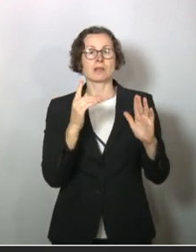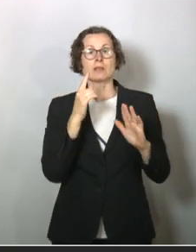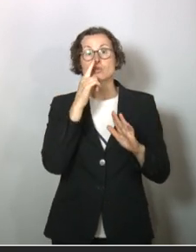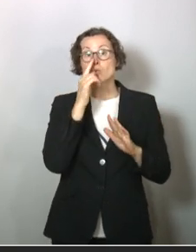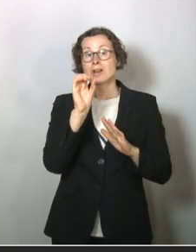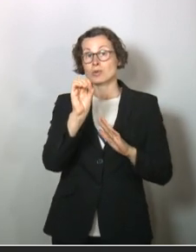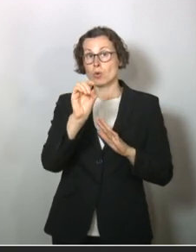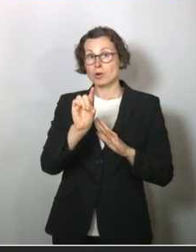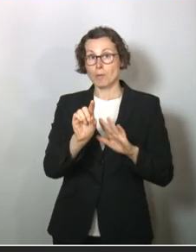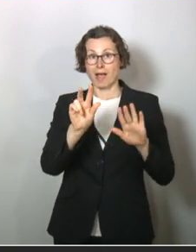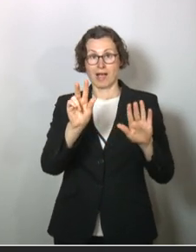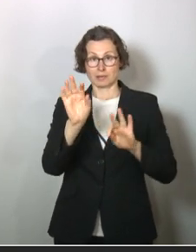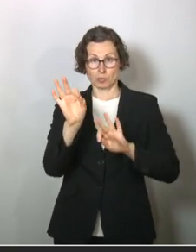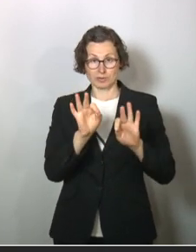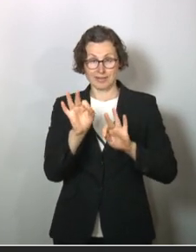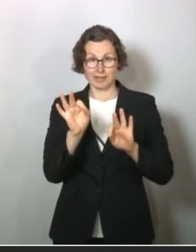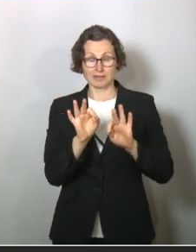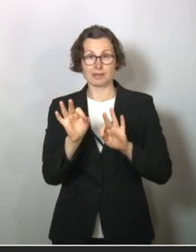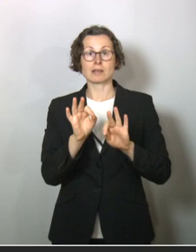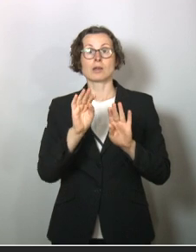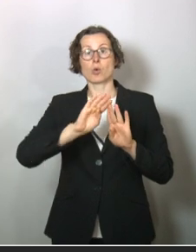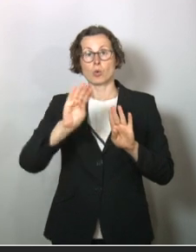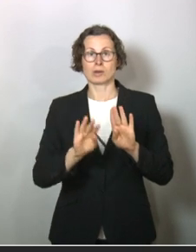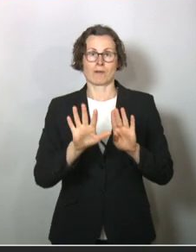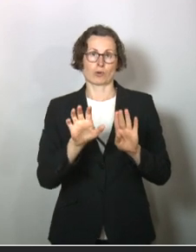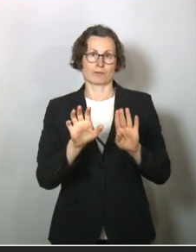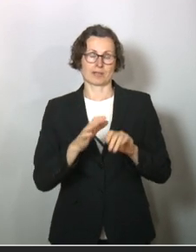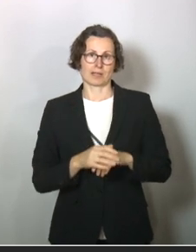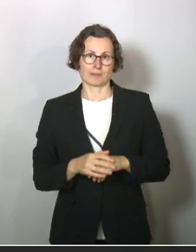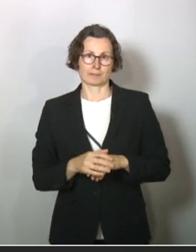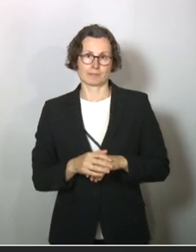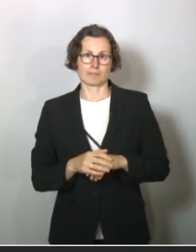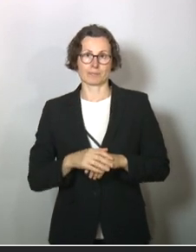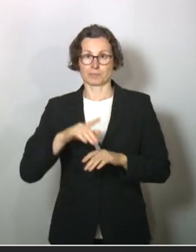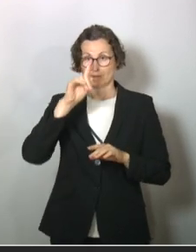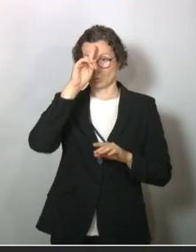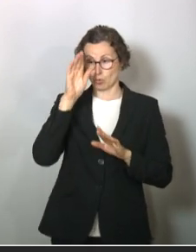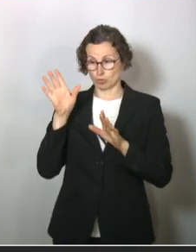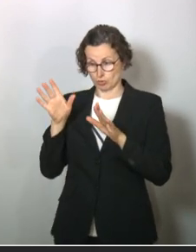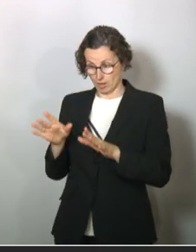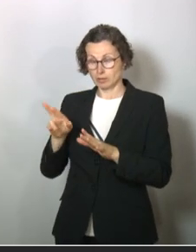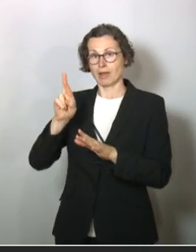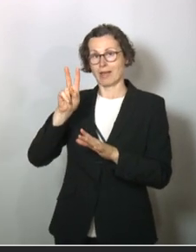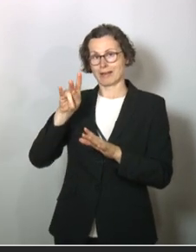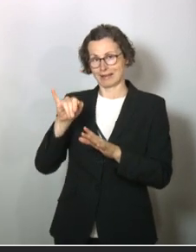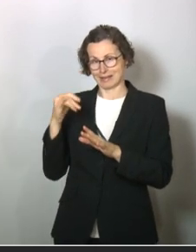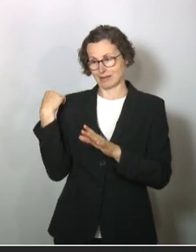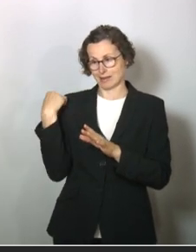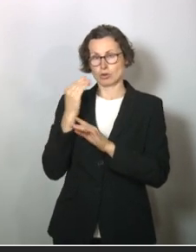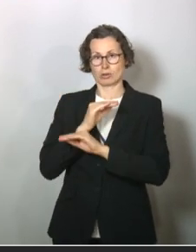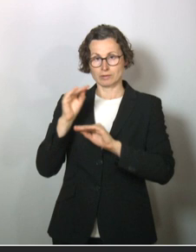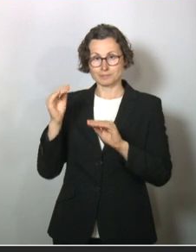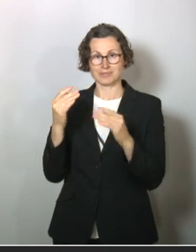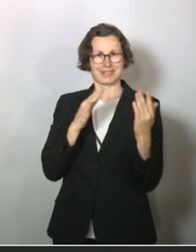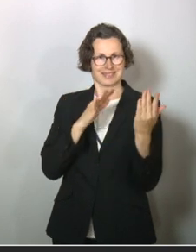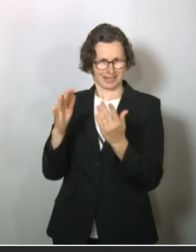0,8% zufällig auch waren unter 50. In Deutschland ist es gegenwärtig so, Robert-Koch-Institut hat darüber informiert, von den